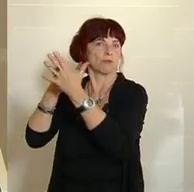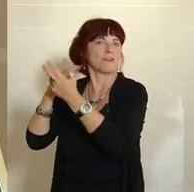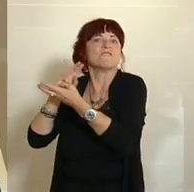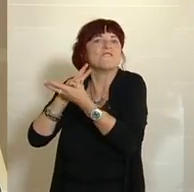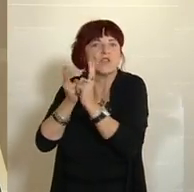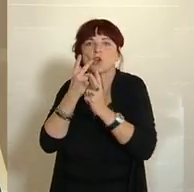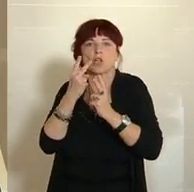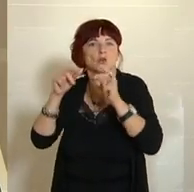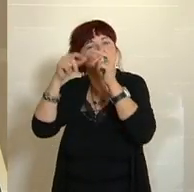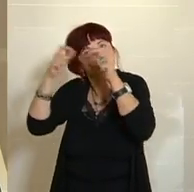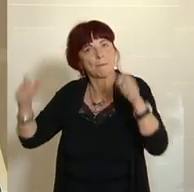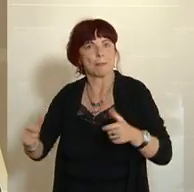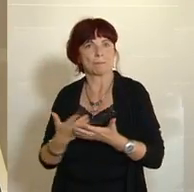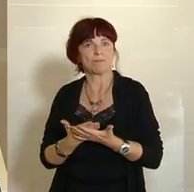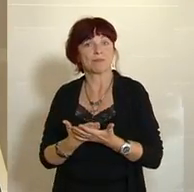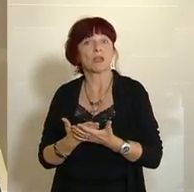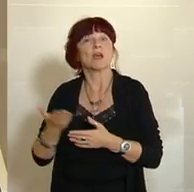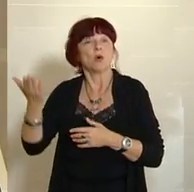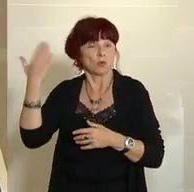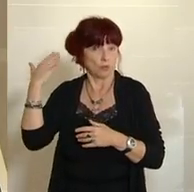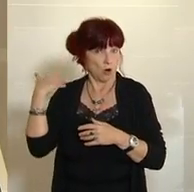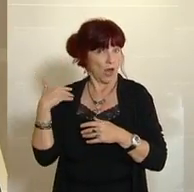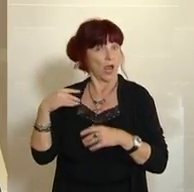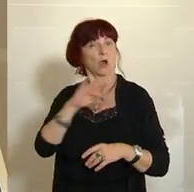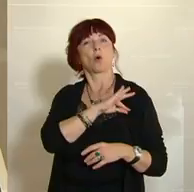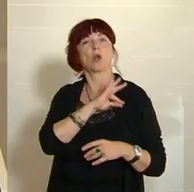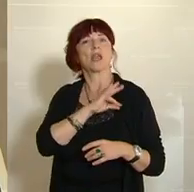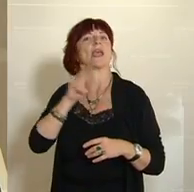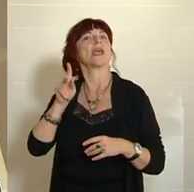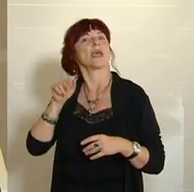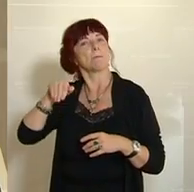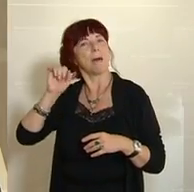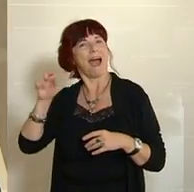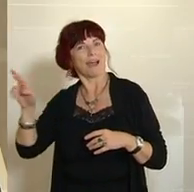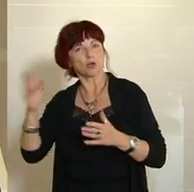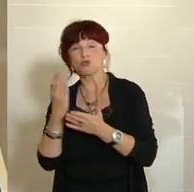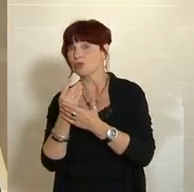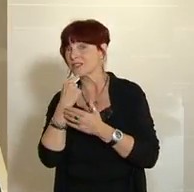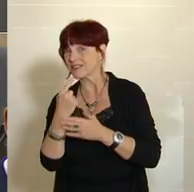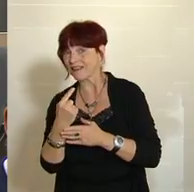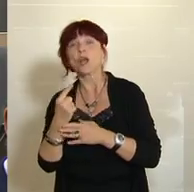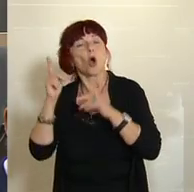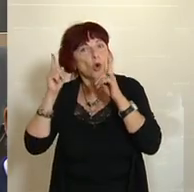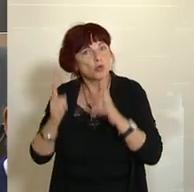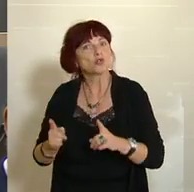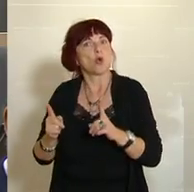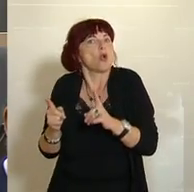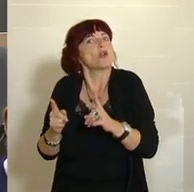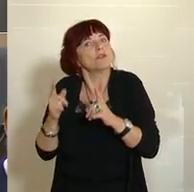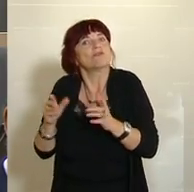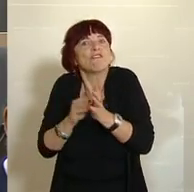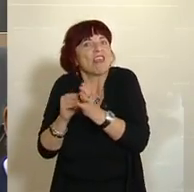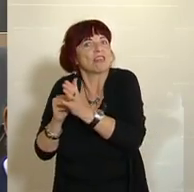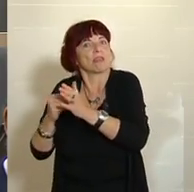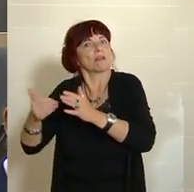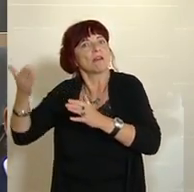explizit vor in Artikel 55 Absatz 4, warum das nicht nützen und Dinge üblich machen, die Sicherheit und Reglements